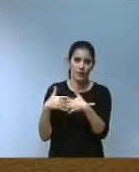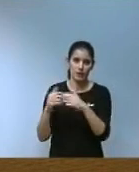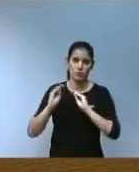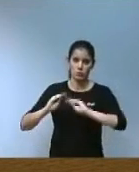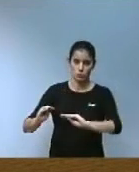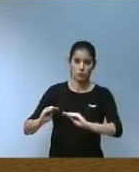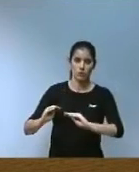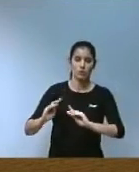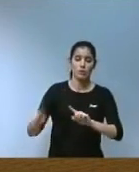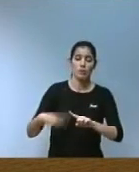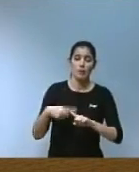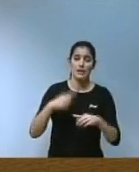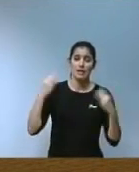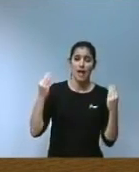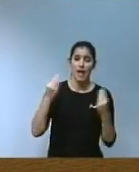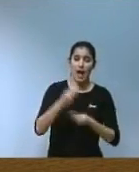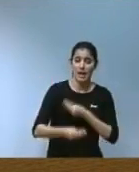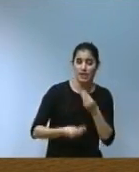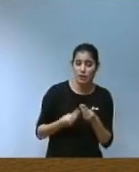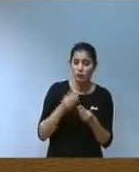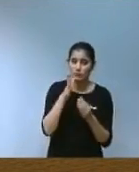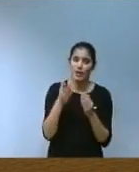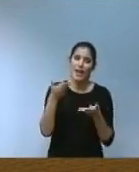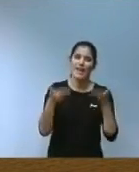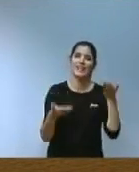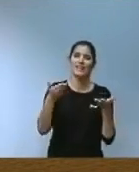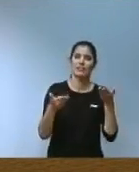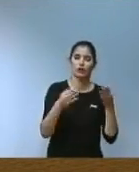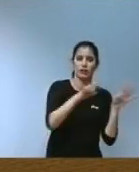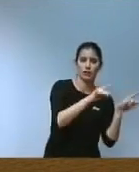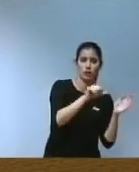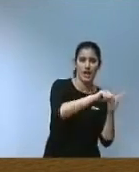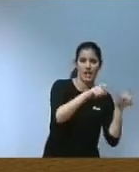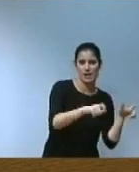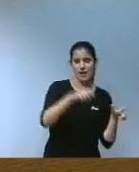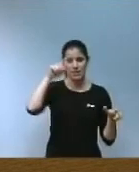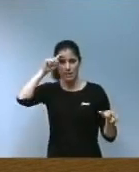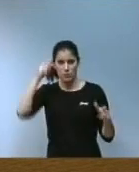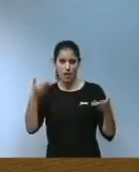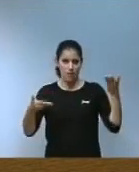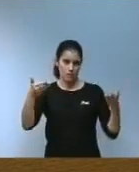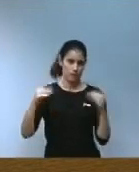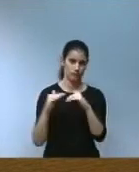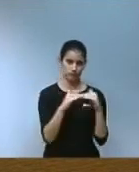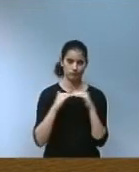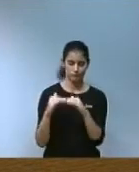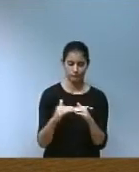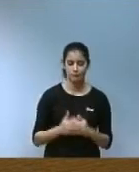realització d'accions que afavorisquen l'equilibri territorial i que pivoten sobre el comerç de proximitat i l'artesania